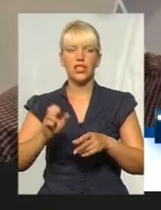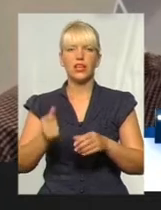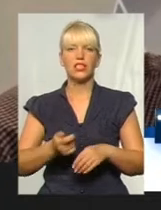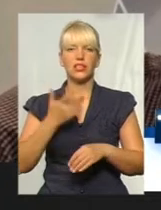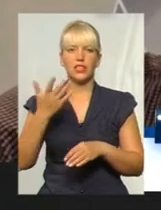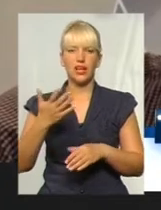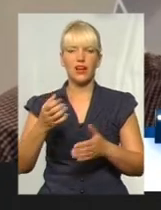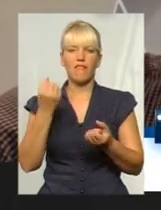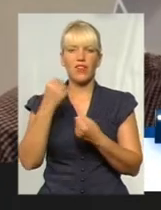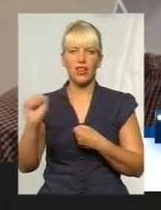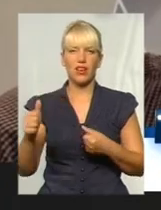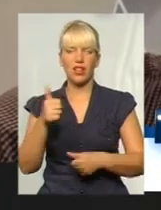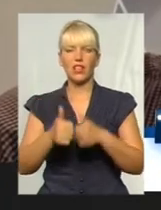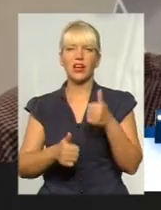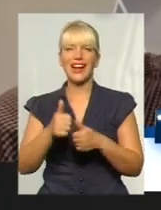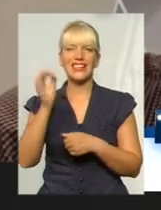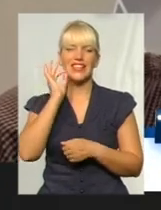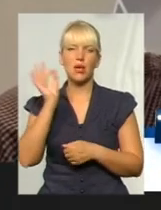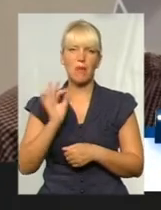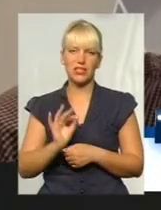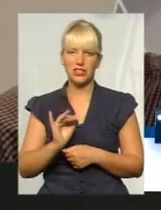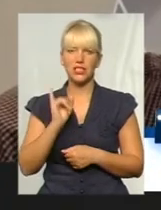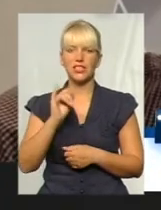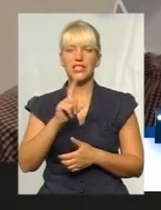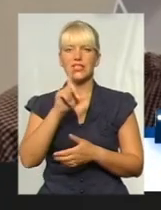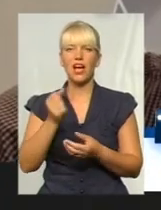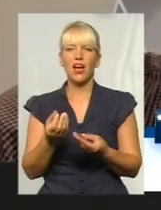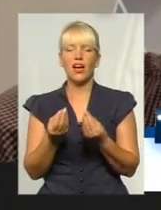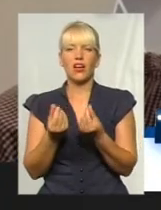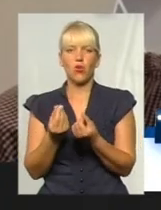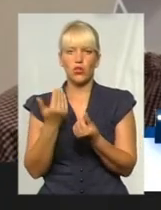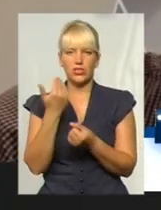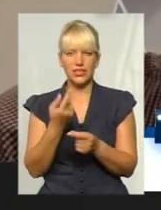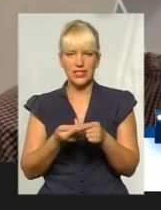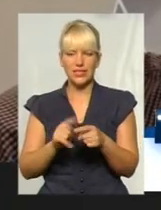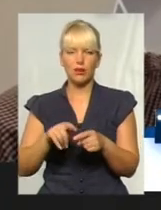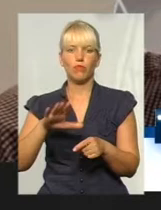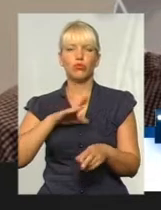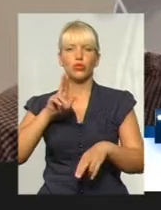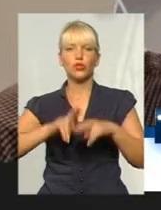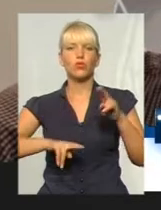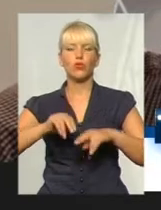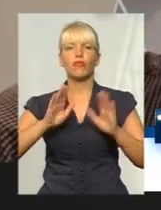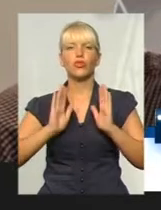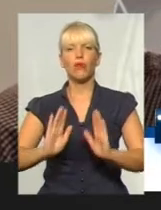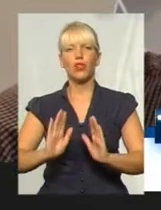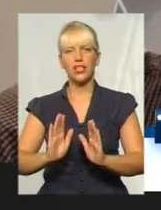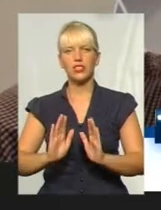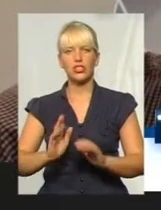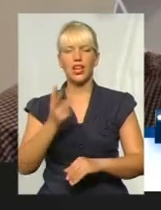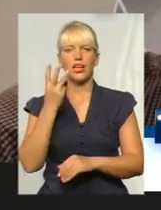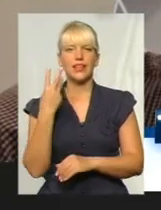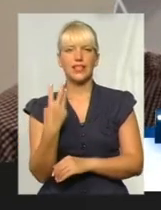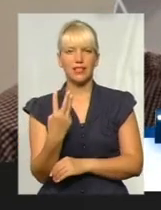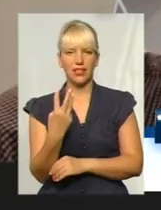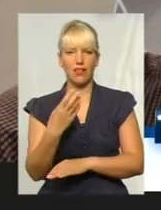грантів, в німецьких, і зарахунок з цих почтів було збудовано лише три. Вона інфраструктура на